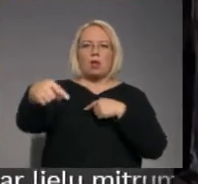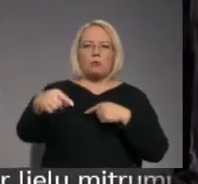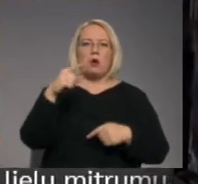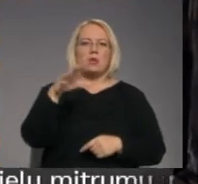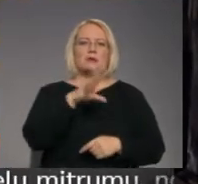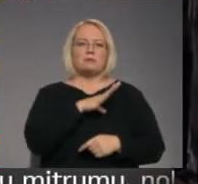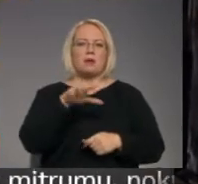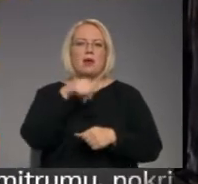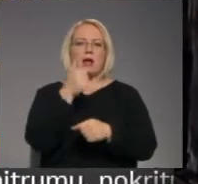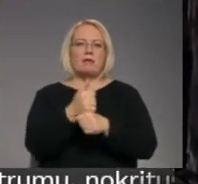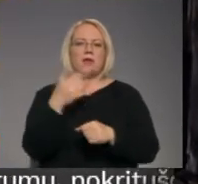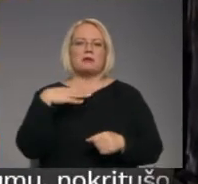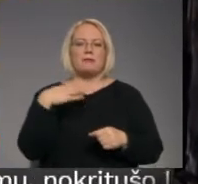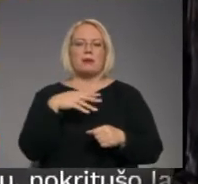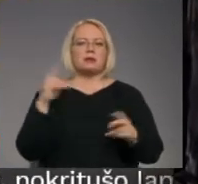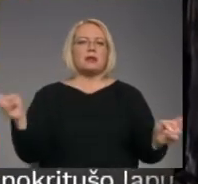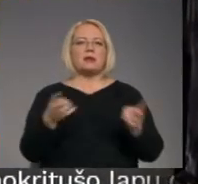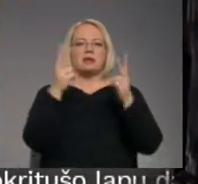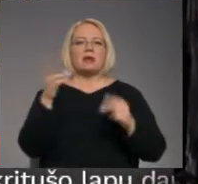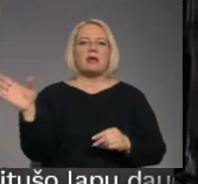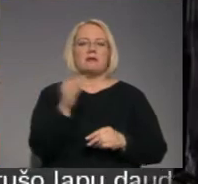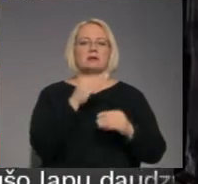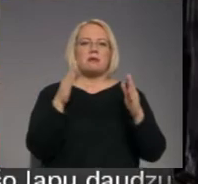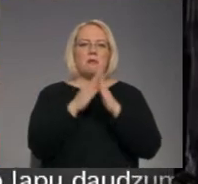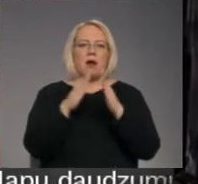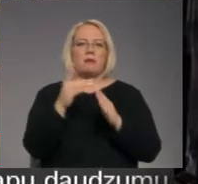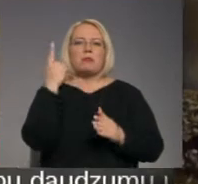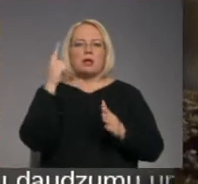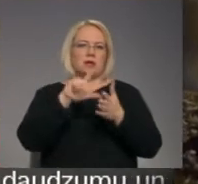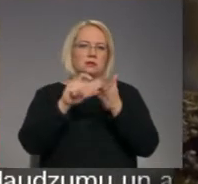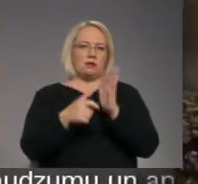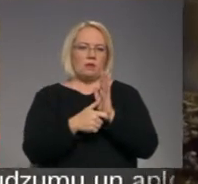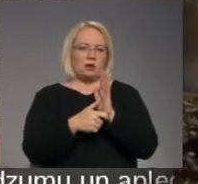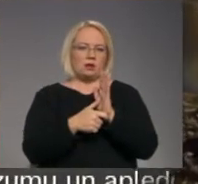tas bija noteicošais, kāpēc nesadega visa māja, bet tikai dzīvoklis izdega.